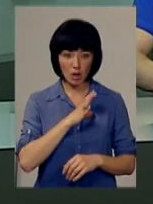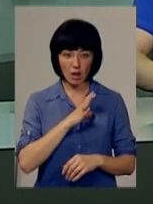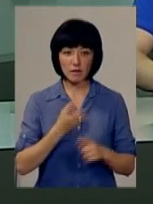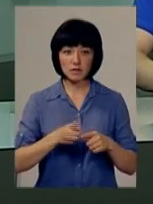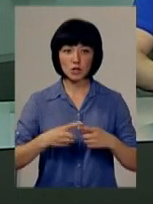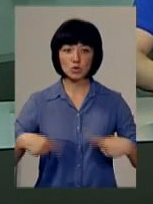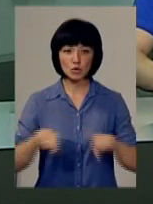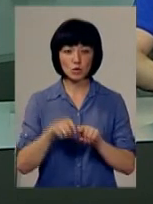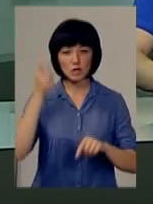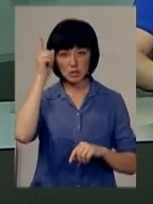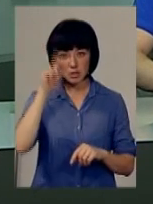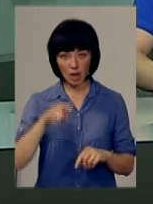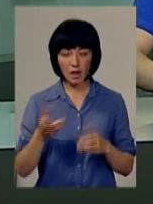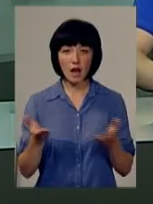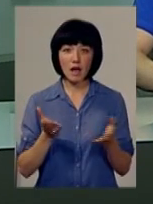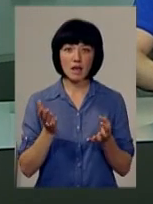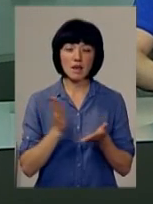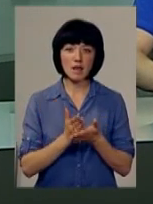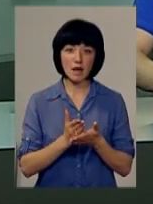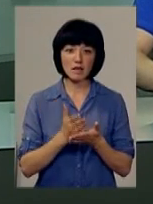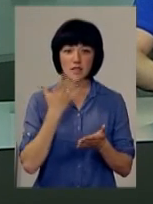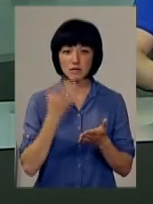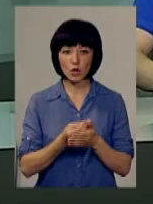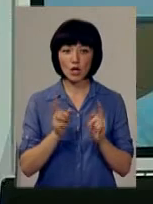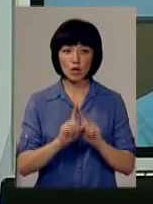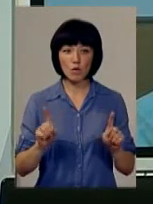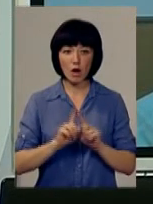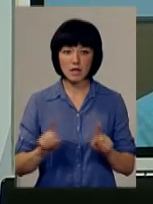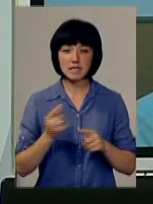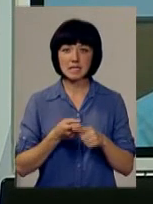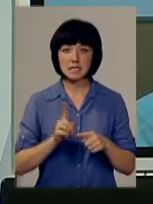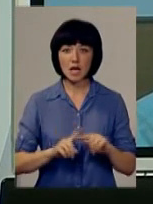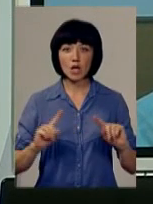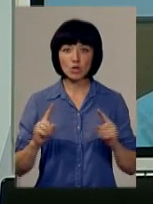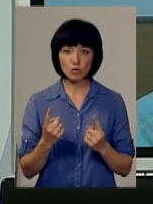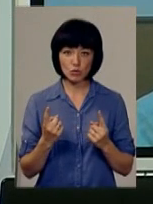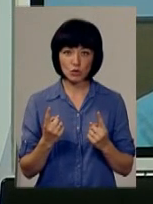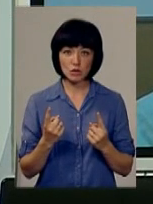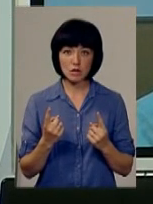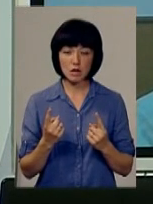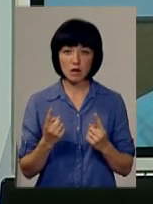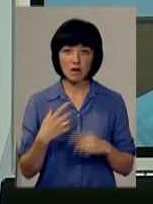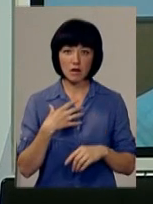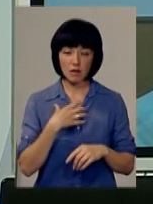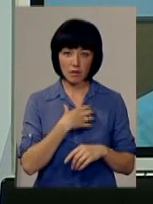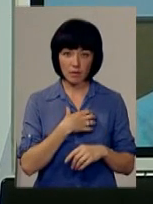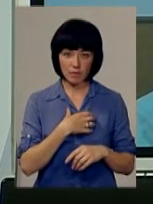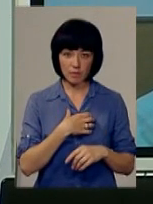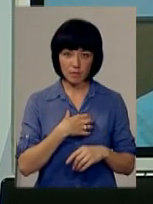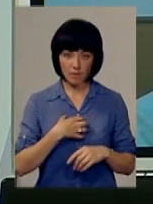знає, які там є свої нюанси. І це дуже нам, як би, зіграло на руку, що